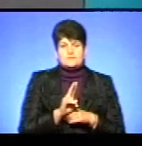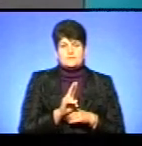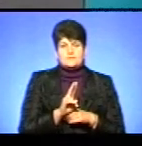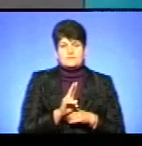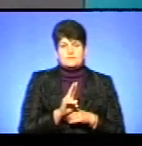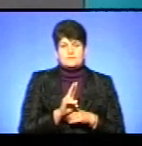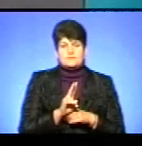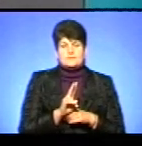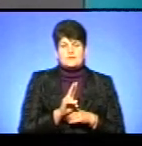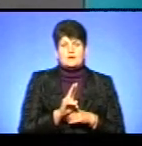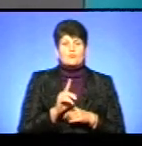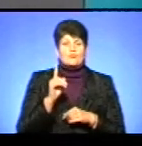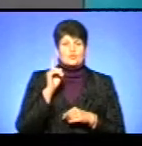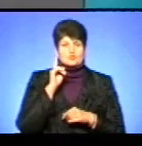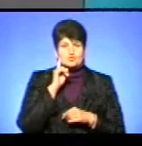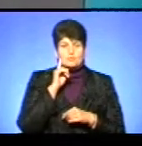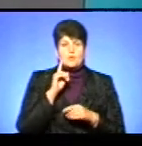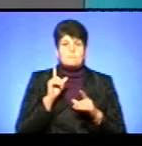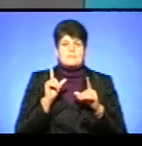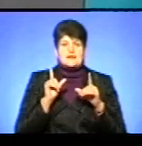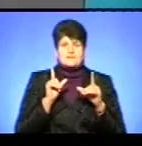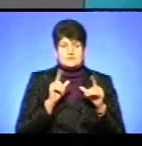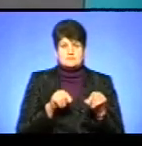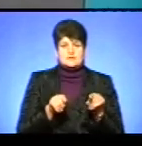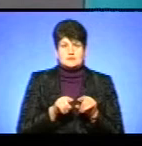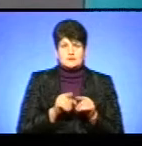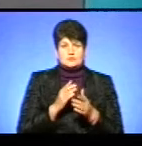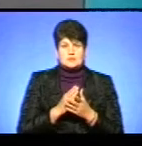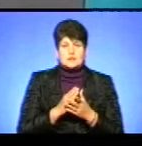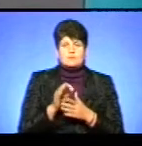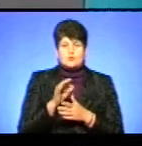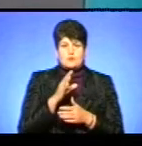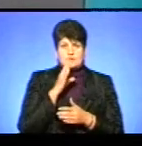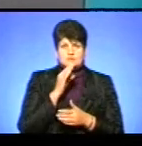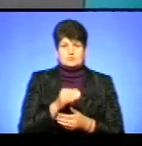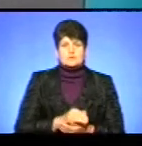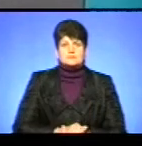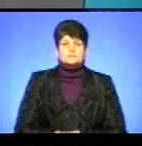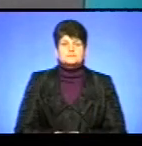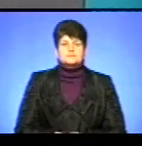щоб ви продовжили розмову після того, як почуємо перевізників, тому що мова йде також і про маршрутки. Прошу, відео до ефіру.